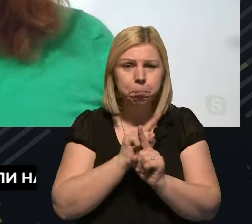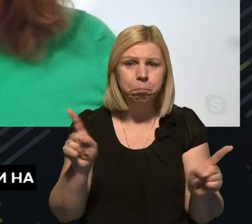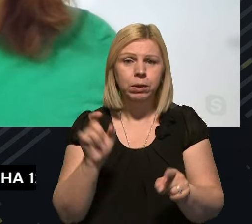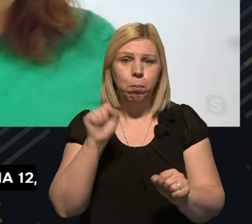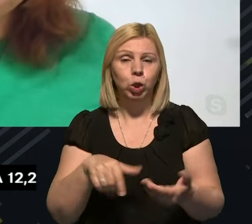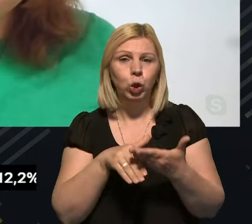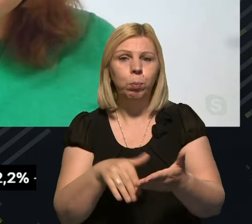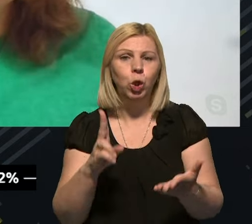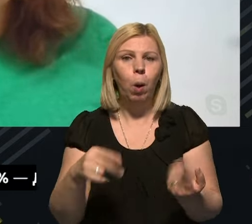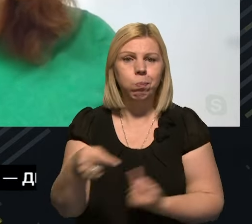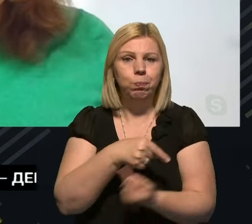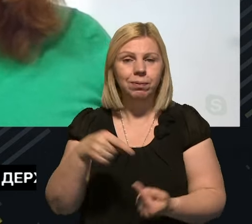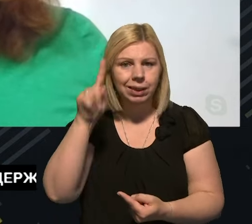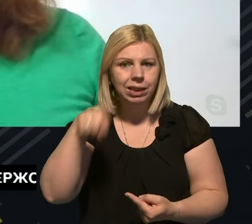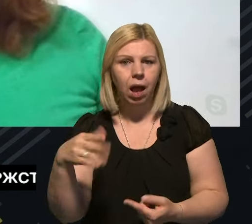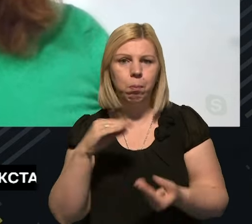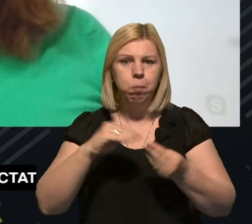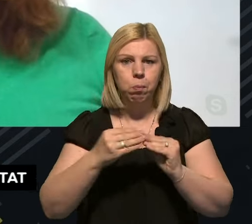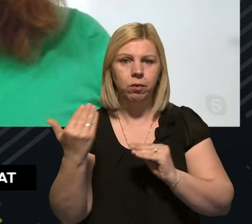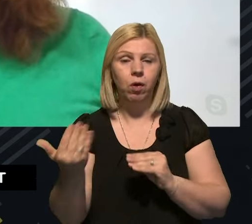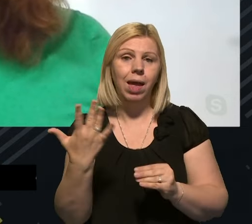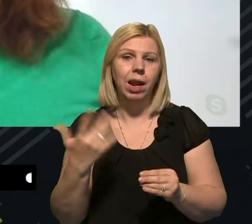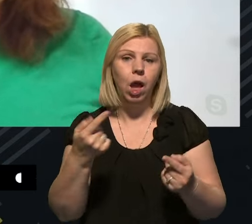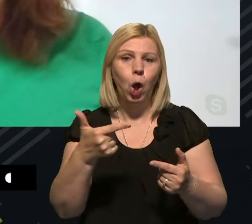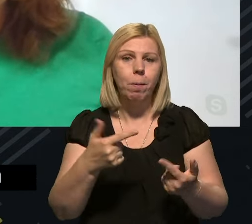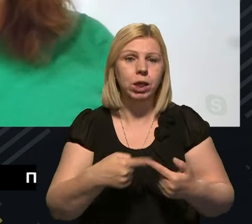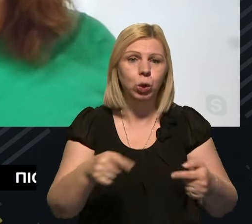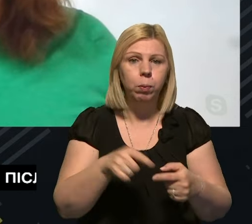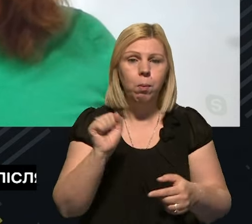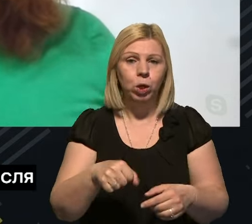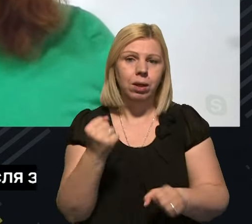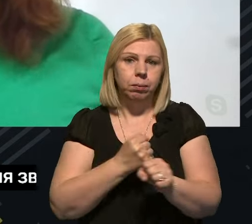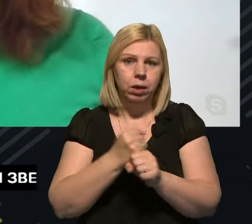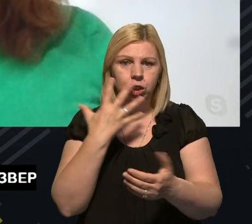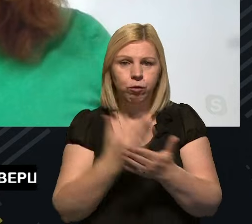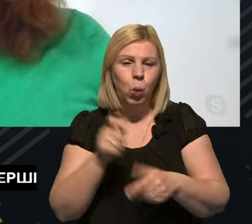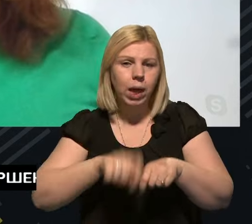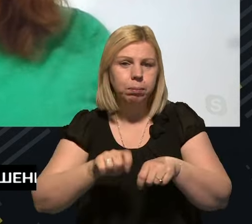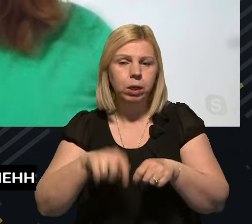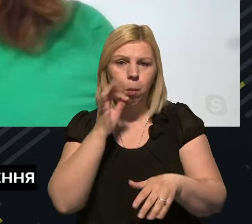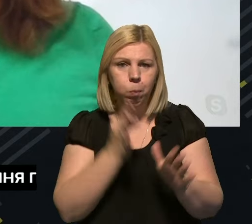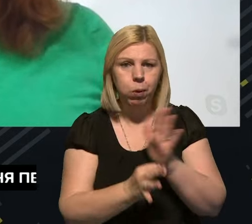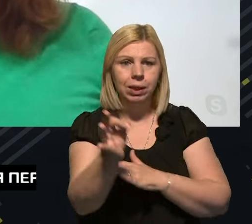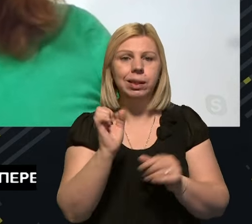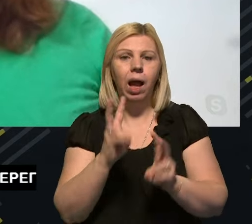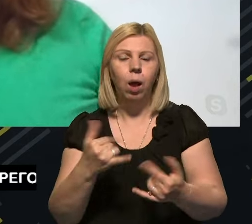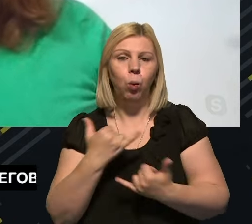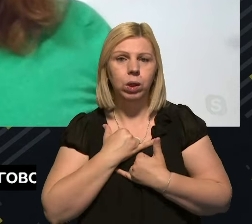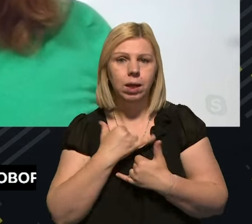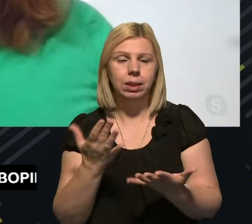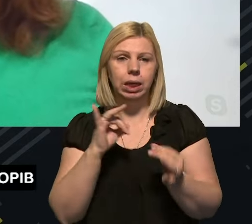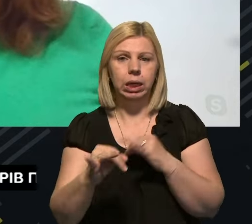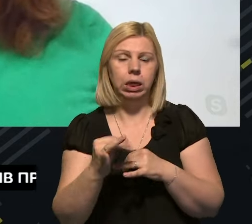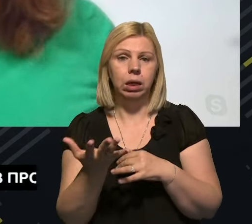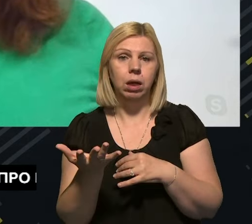допомогти лише бізнес, бо він знає свої проблеми. Або громадянське суспільство, яке теж напрацювало свою експертизу і може підказати, як це у нас. І